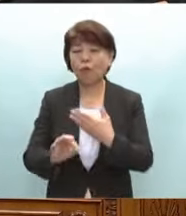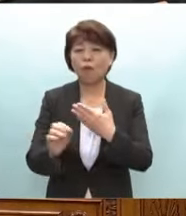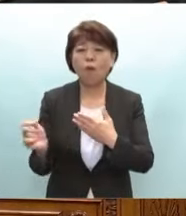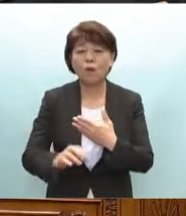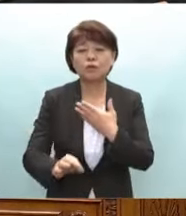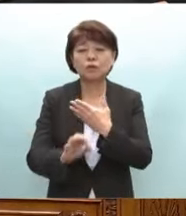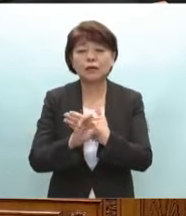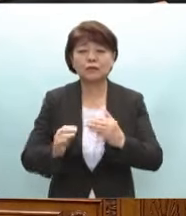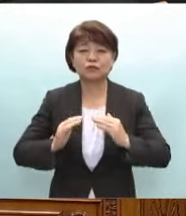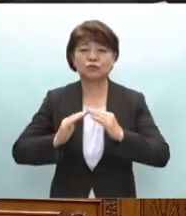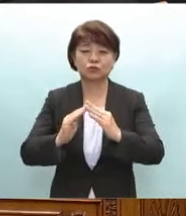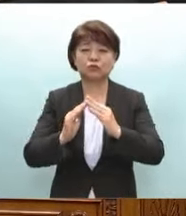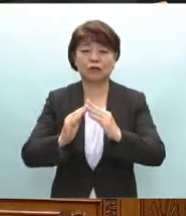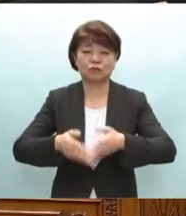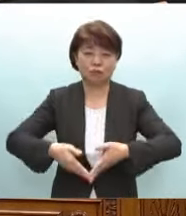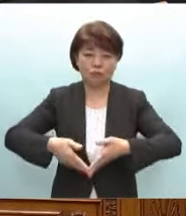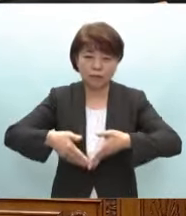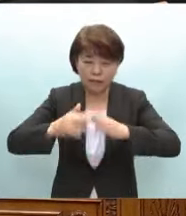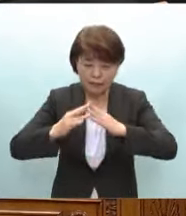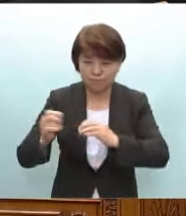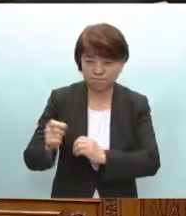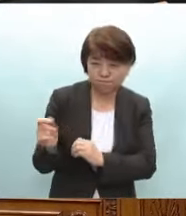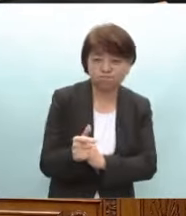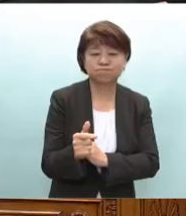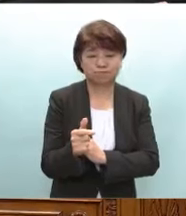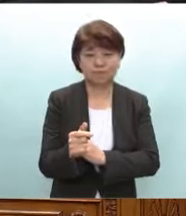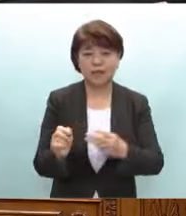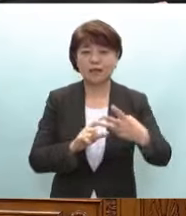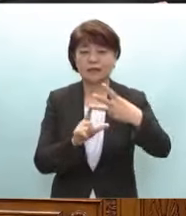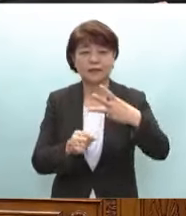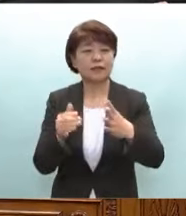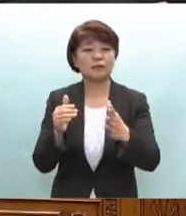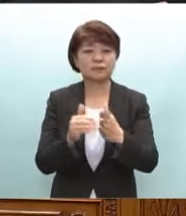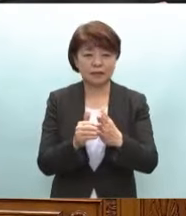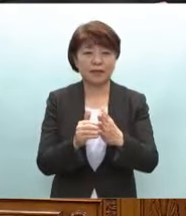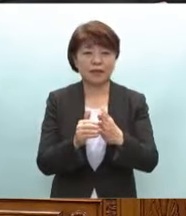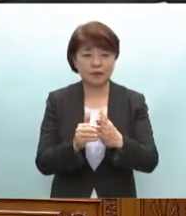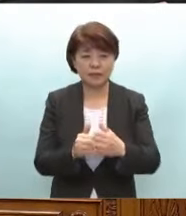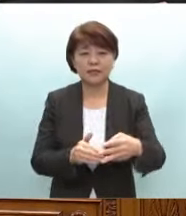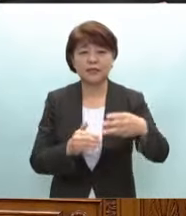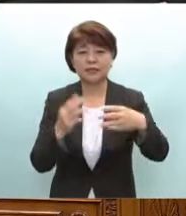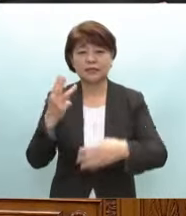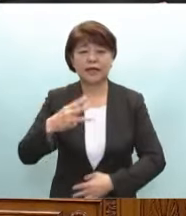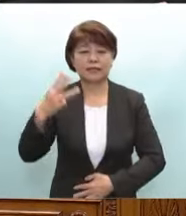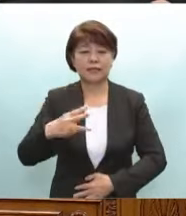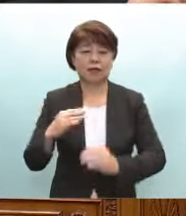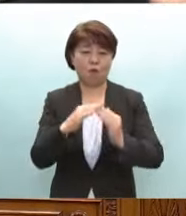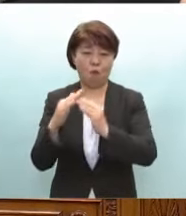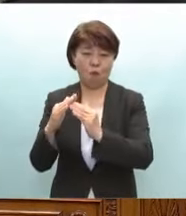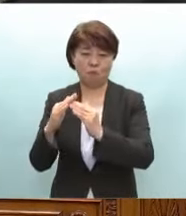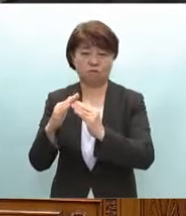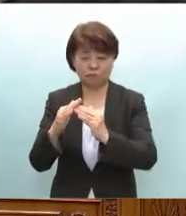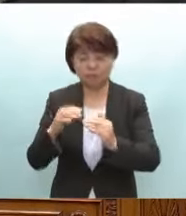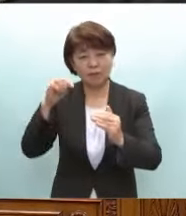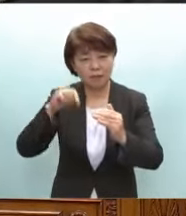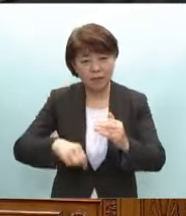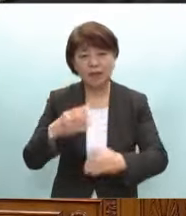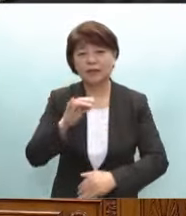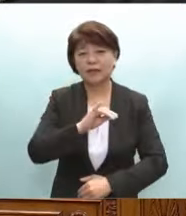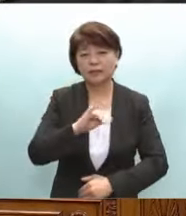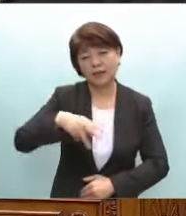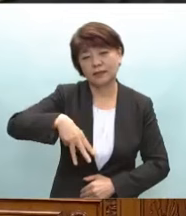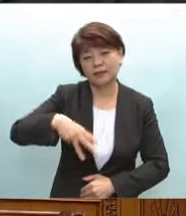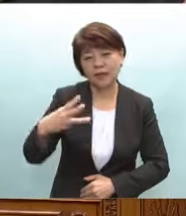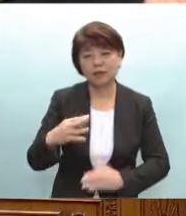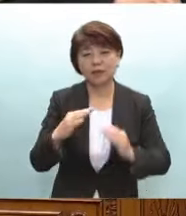3月末までに応急仮設住宅約3000戸を着工しうち約1300戸で入居可能になると見込ま